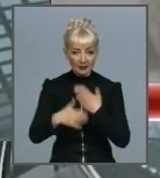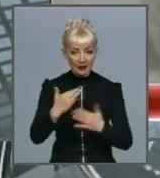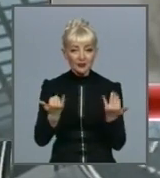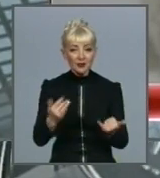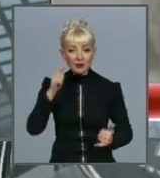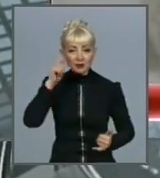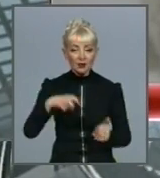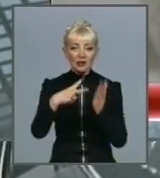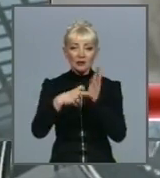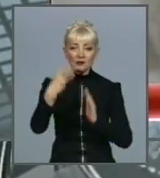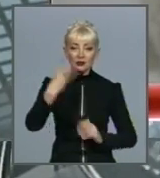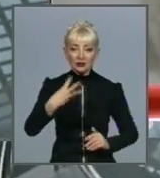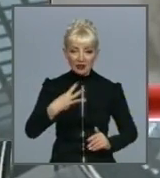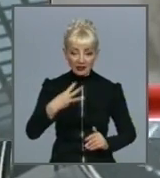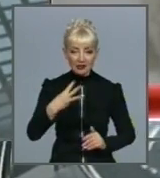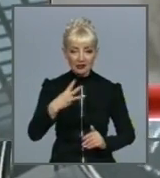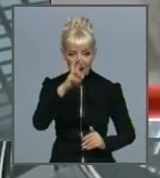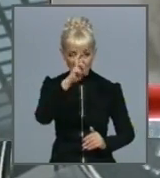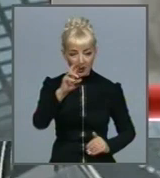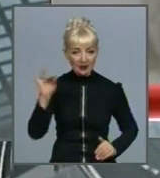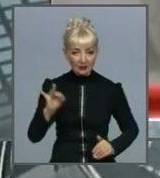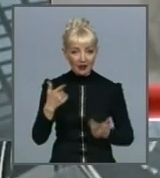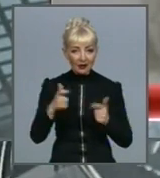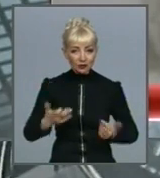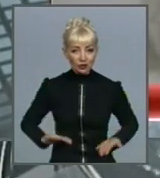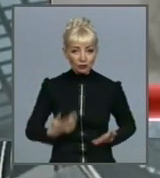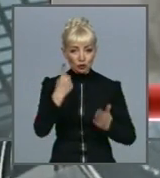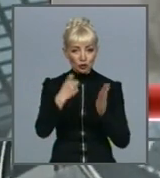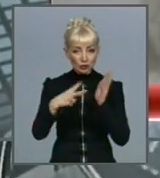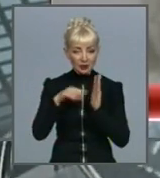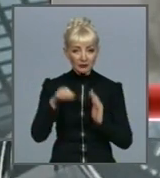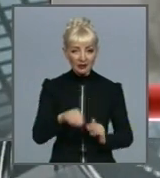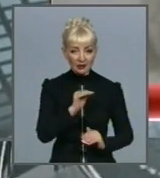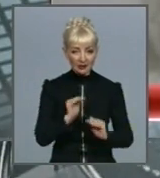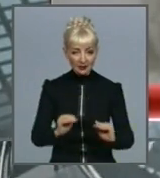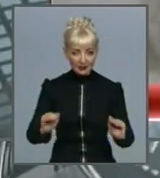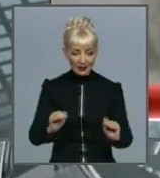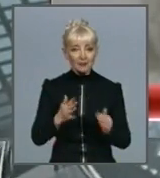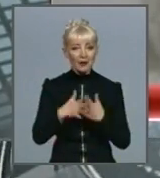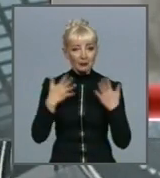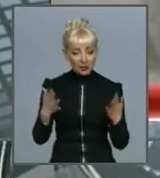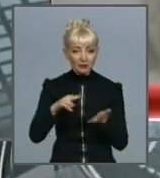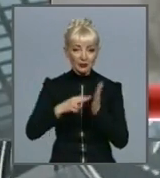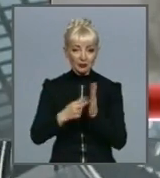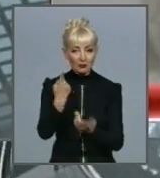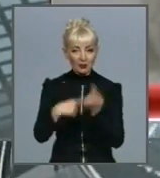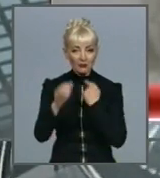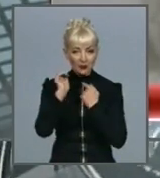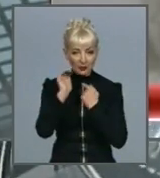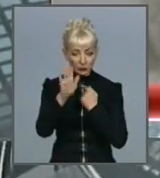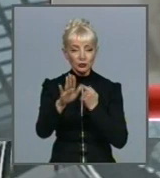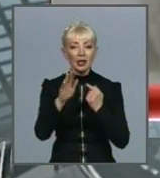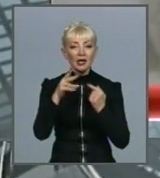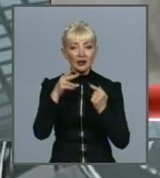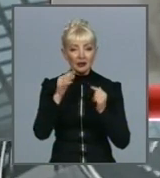державних інтернатів, в яких мешкають 107 тисяч дітей, більшість яких планується повернути батькам до 2023 року. Для